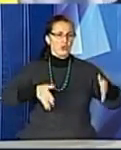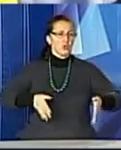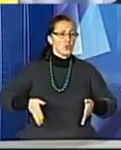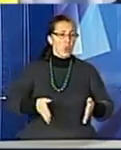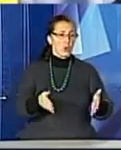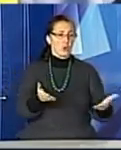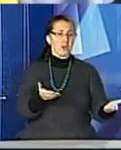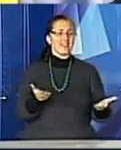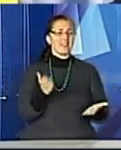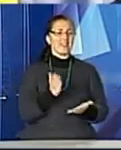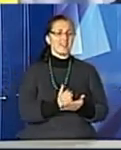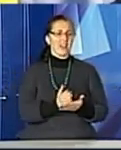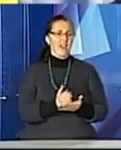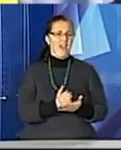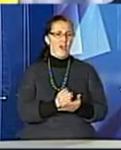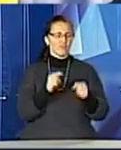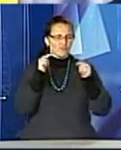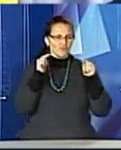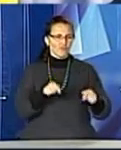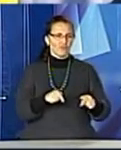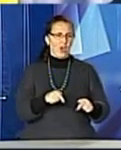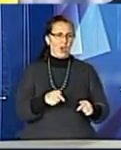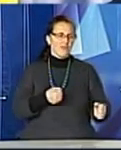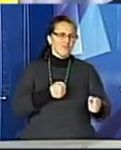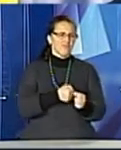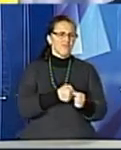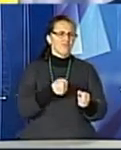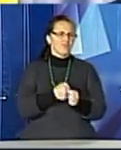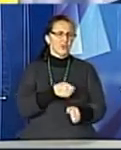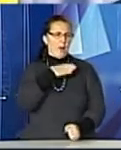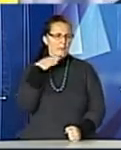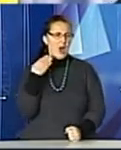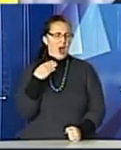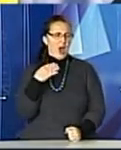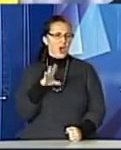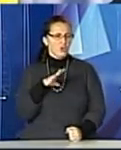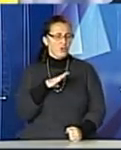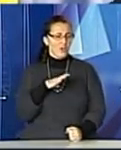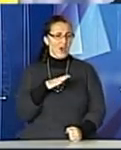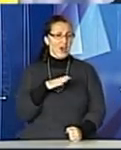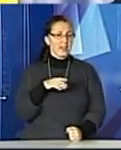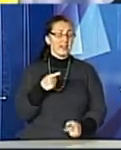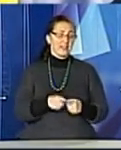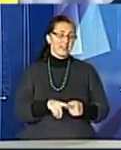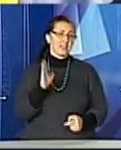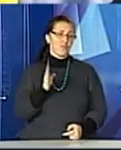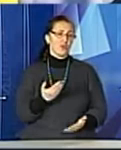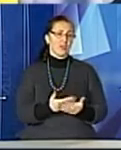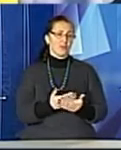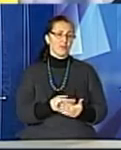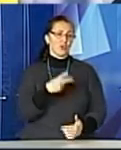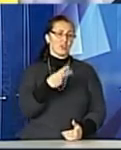які є місцями концентрації дорожньо-транспортних пригод та аварійно-небезпечними ділянками. І це буде орієнтовано близько